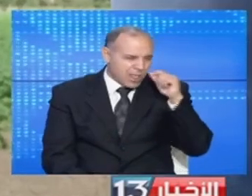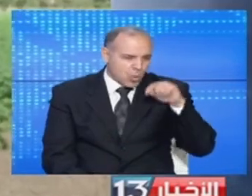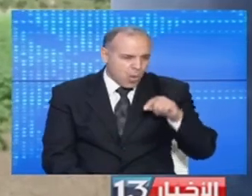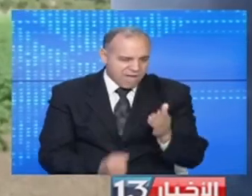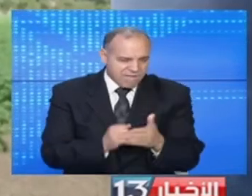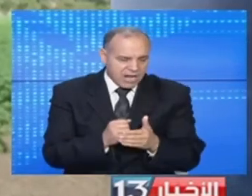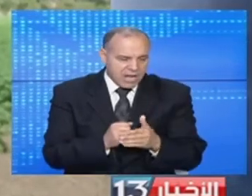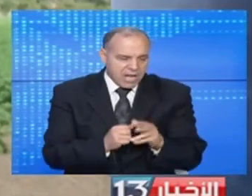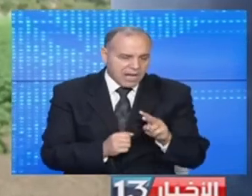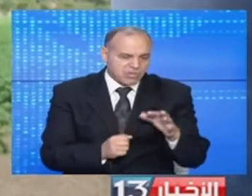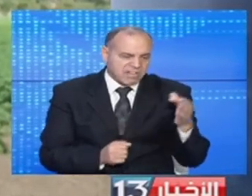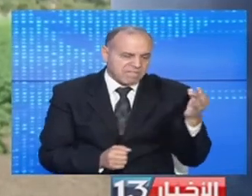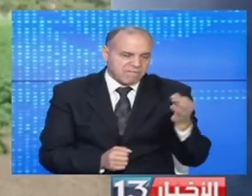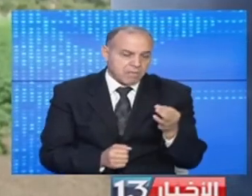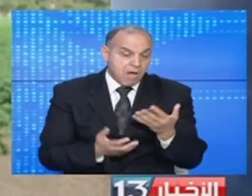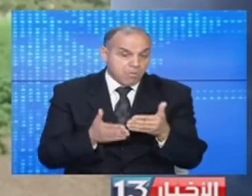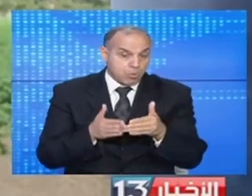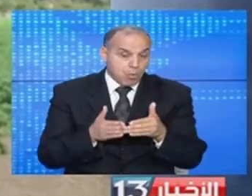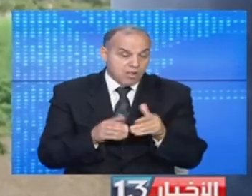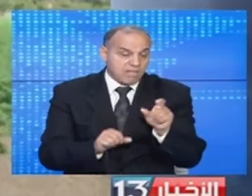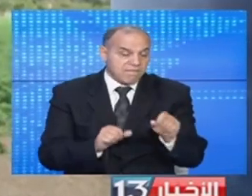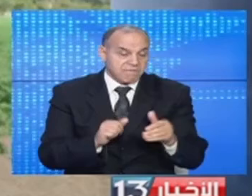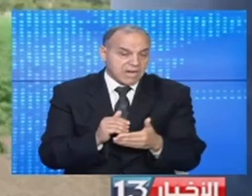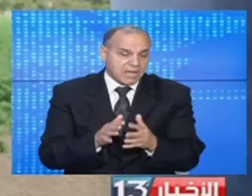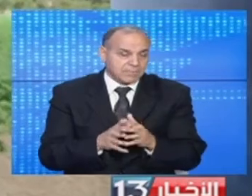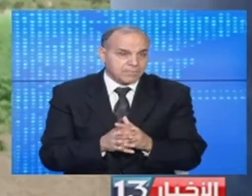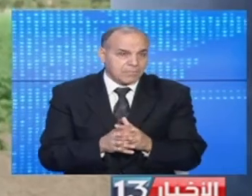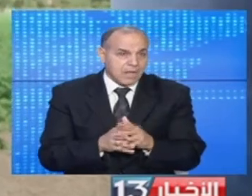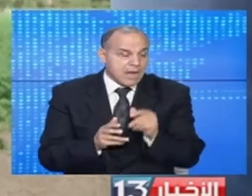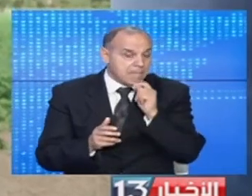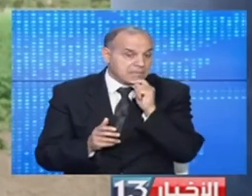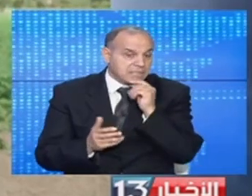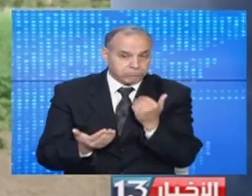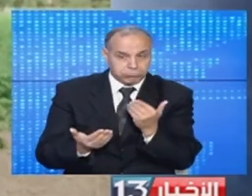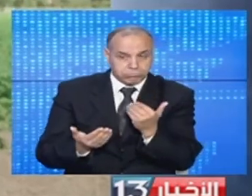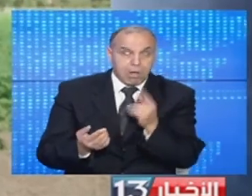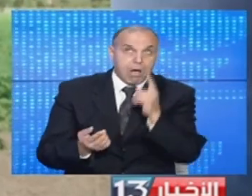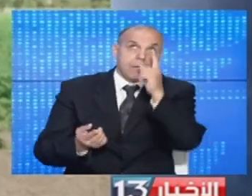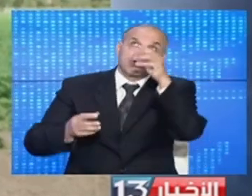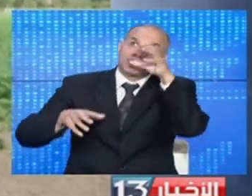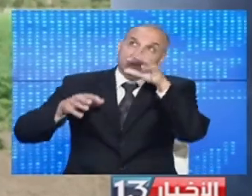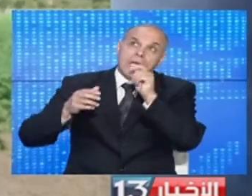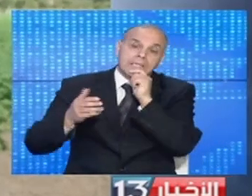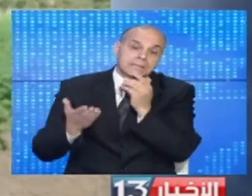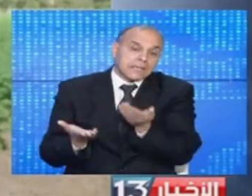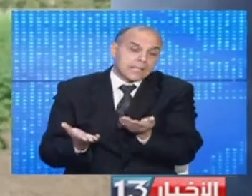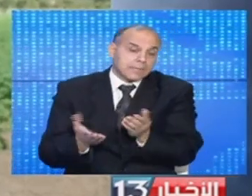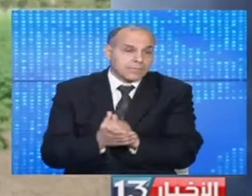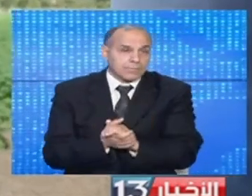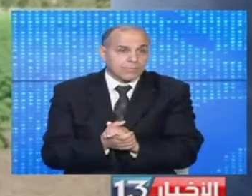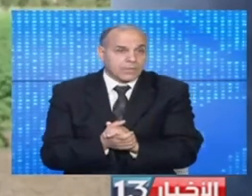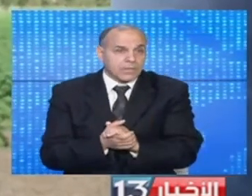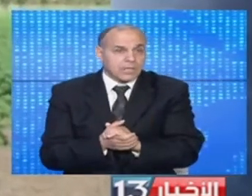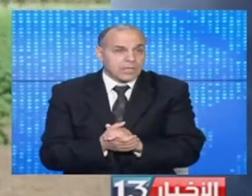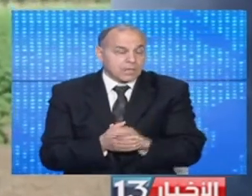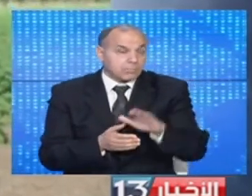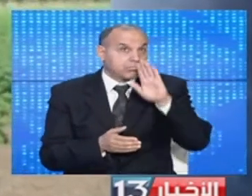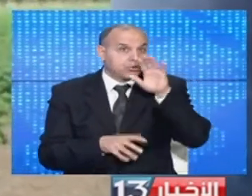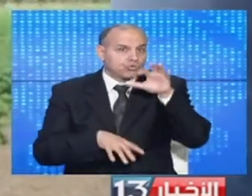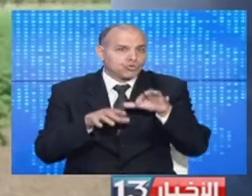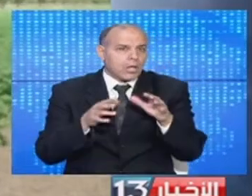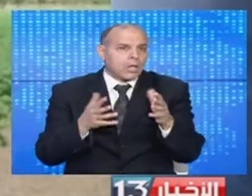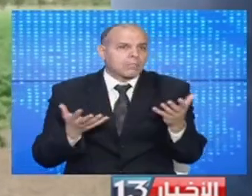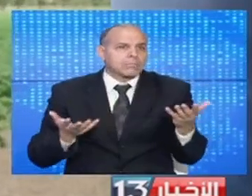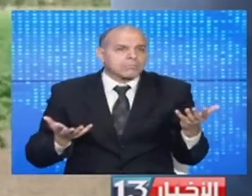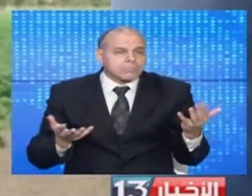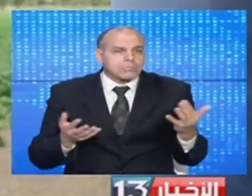عشرين إلى خمسة وعشرين بالمئة من حاجة الفلاحة يمكن نحن مازلنا نستنو في رحمة ربي وفي الأمطار ولكن يوقفاجات الأمطار مش